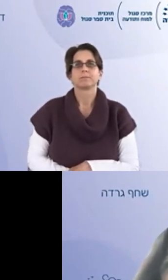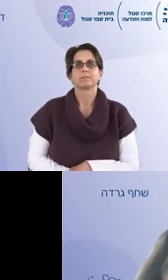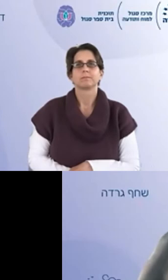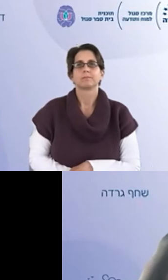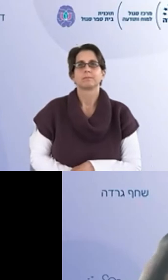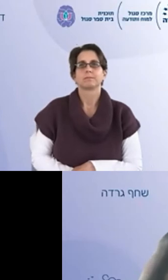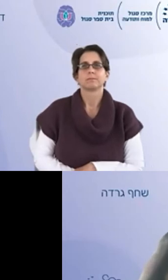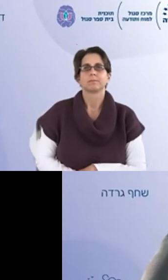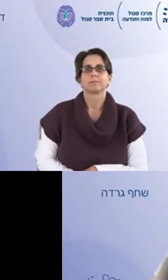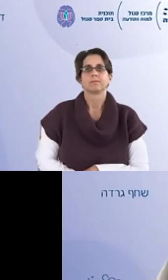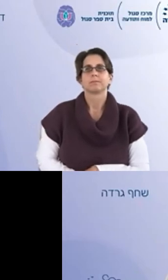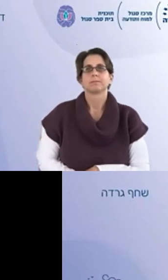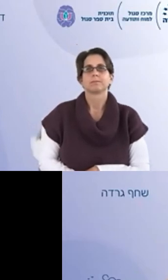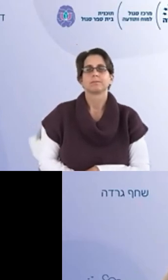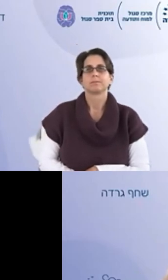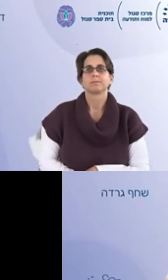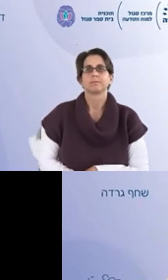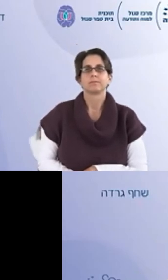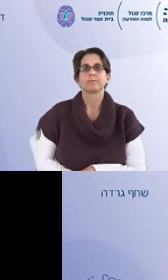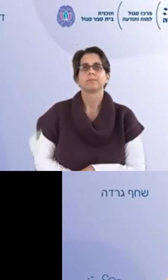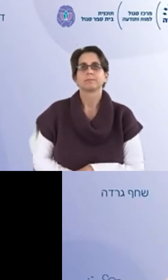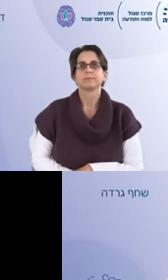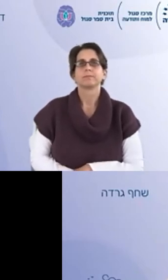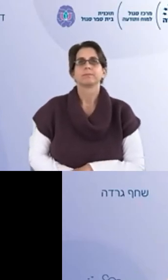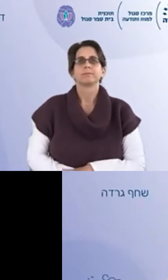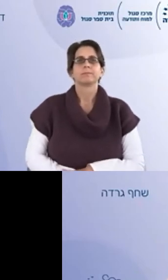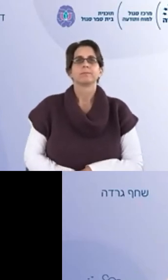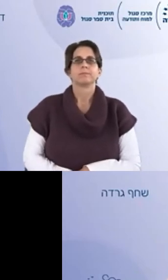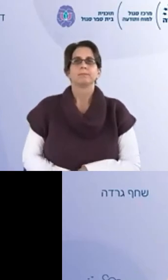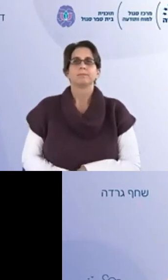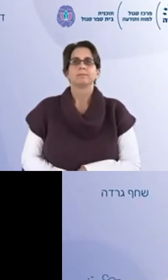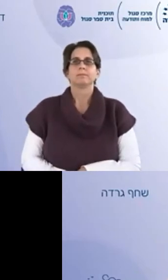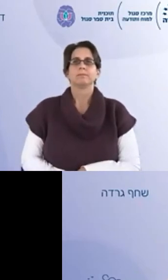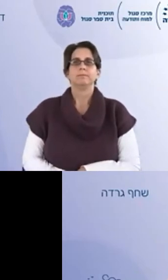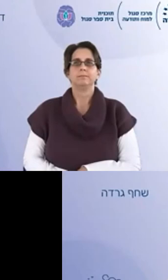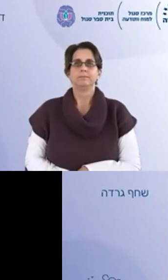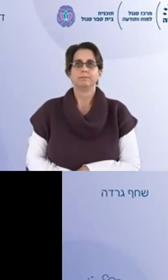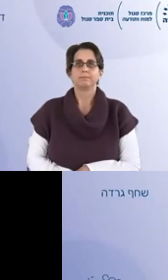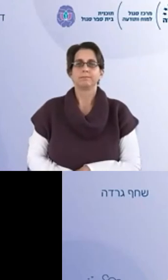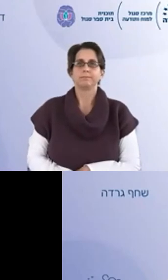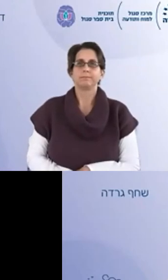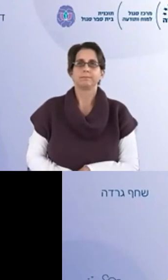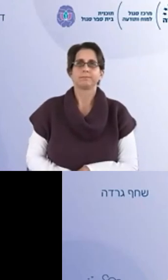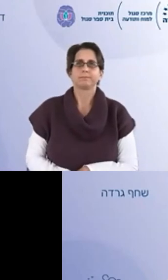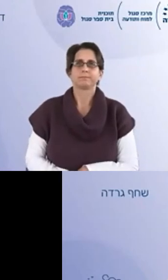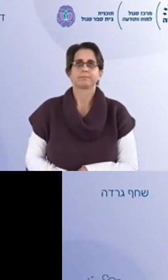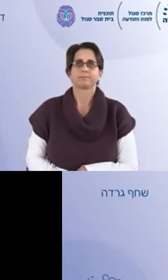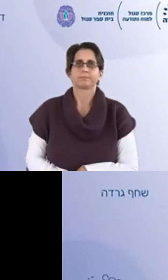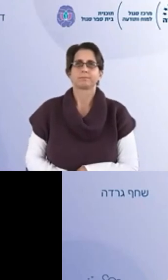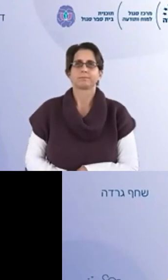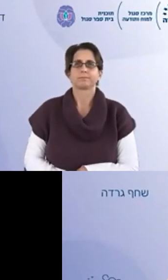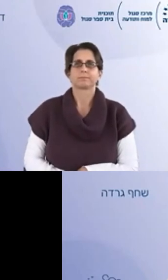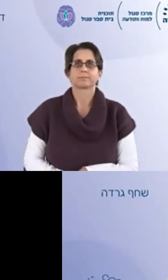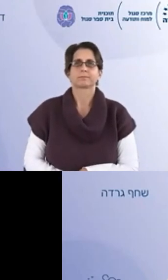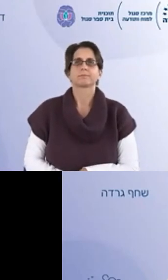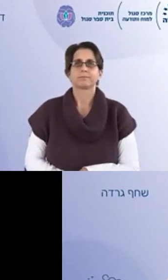זה החמצן לקחת חצי דקה כזאת וזה אחות אתך אנרגיה ליום שלם אפילו לפעמים ליומיים הדבר הקטן הזה